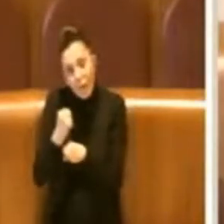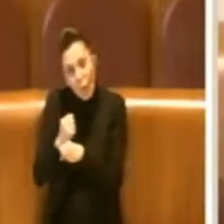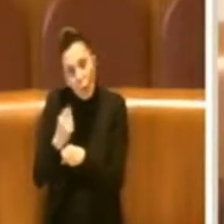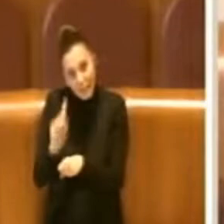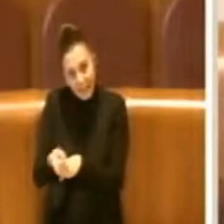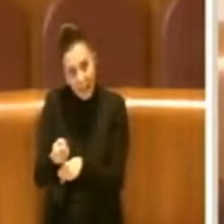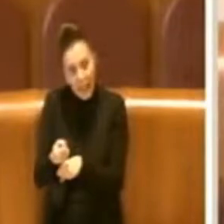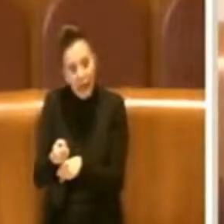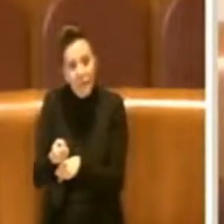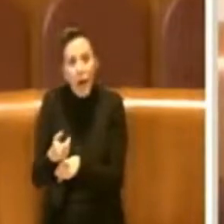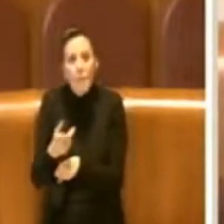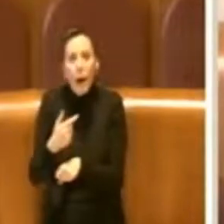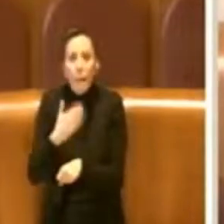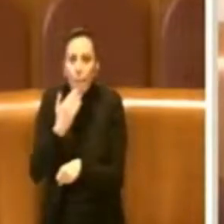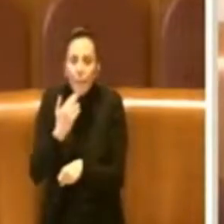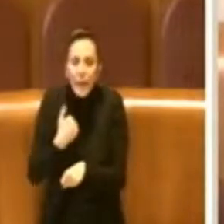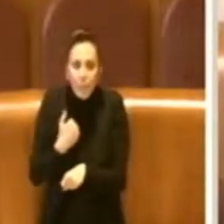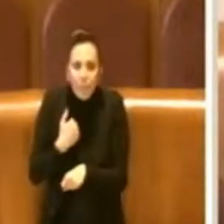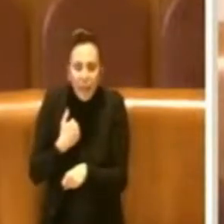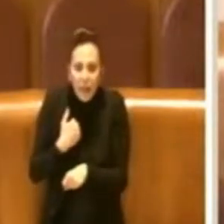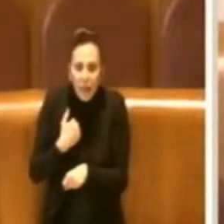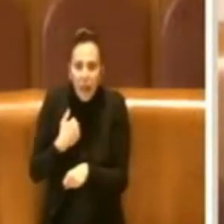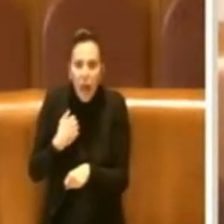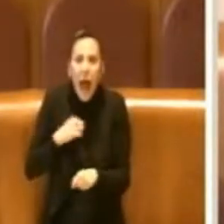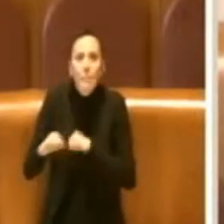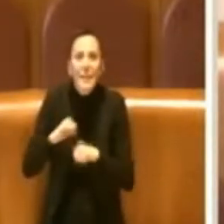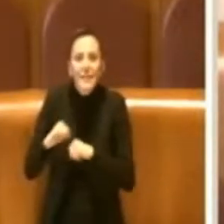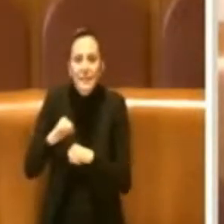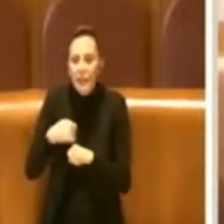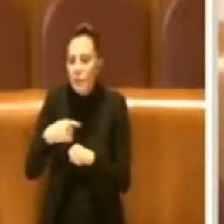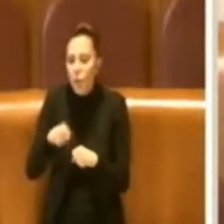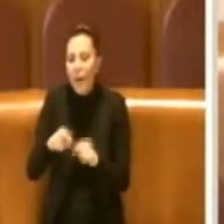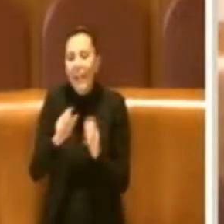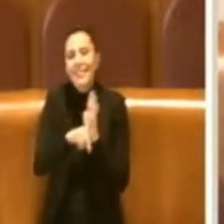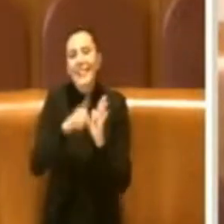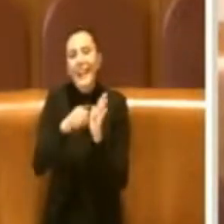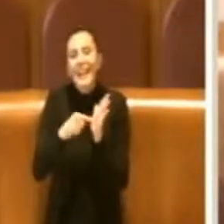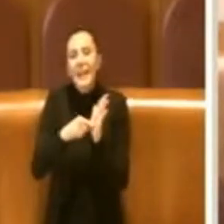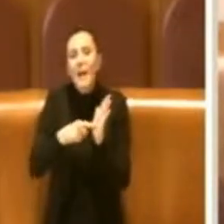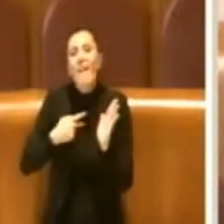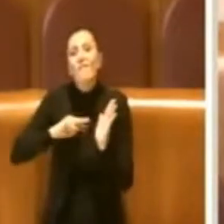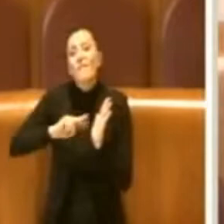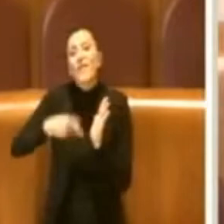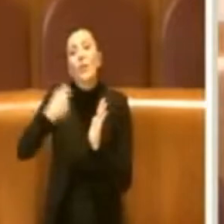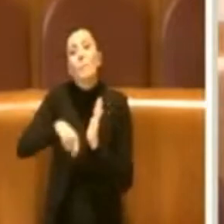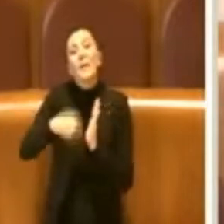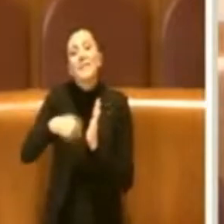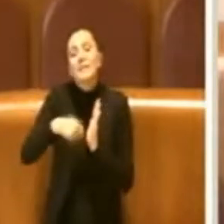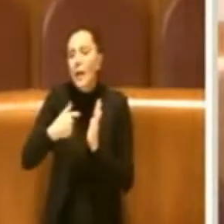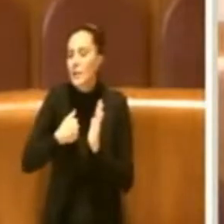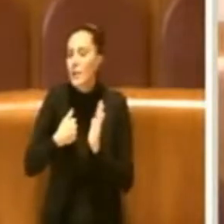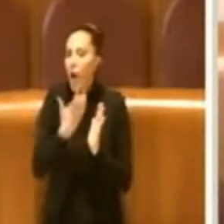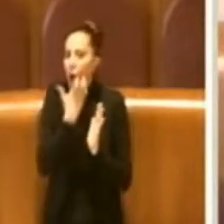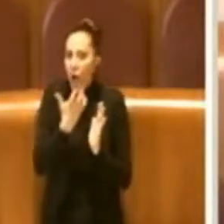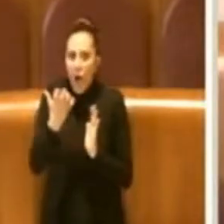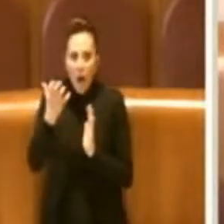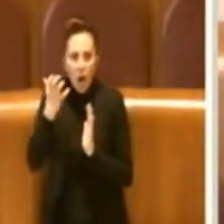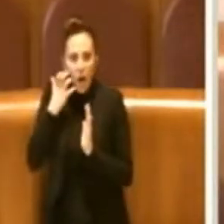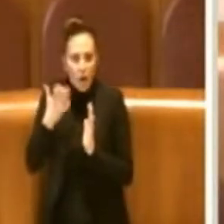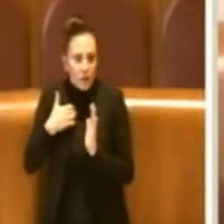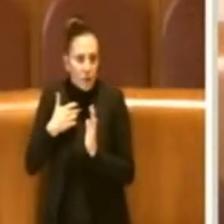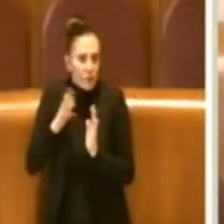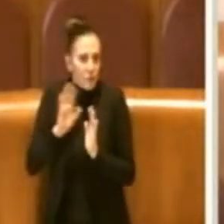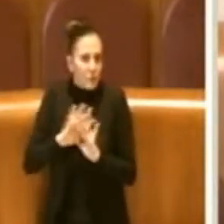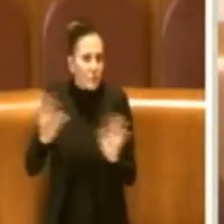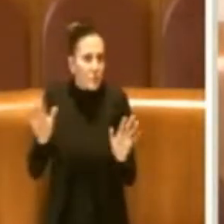riguarda questa amministrazione andrà dritto su questa delibera. Come vicepresidente Vicario ci tengo a precisare, e lo faccio senza